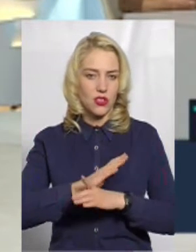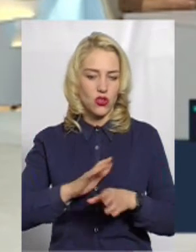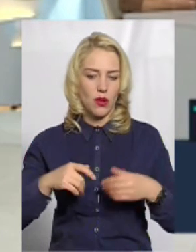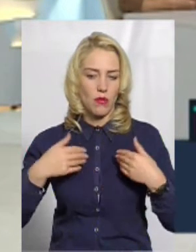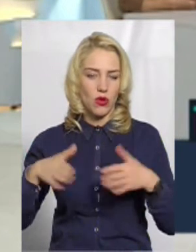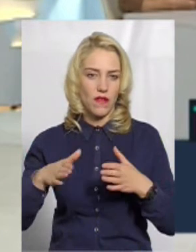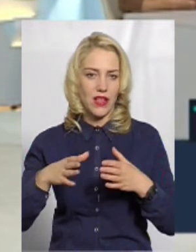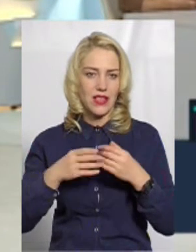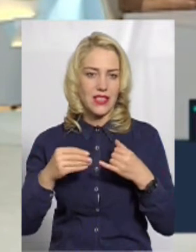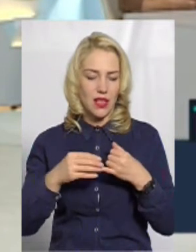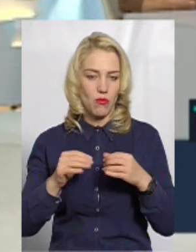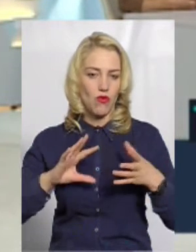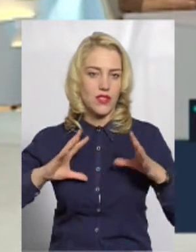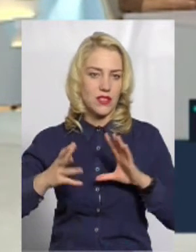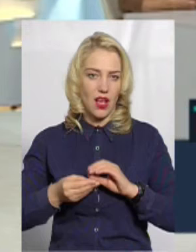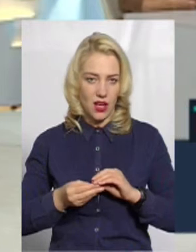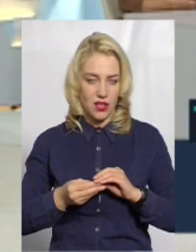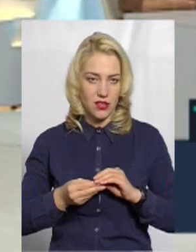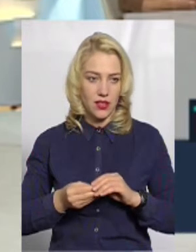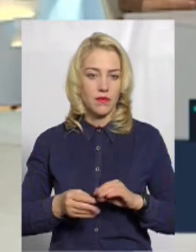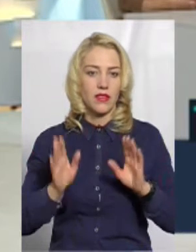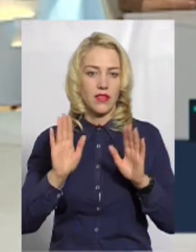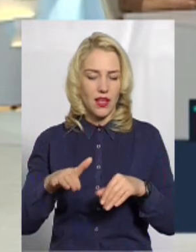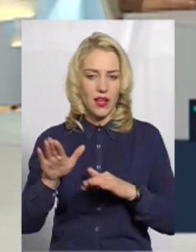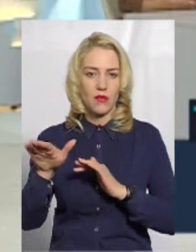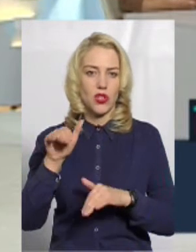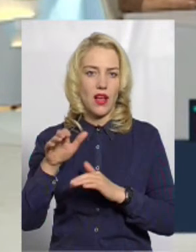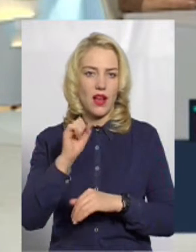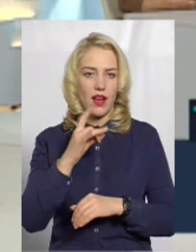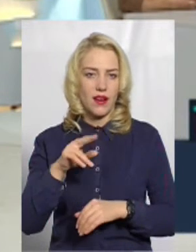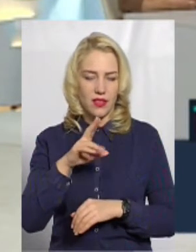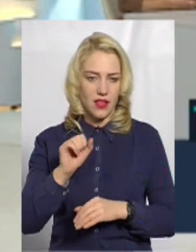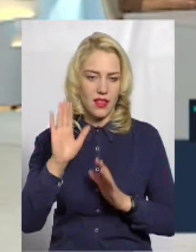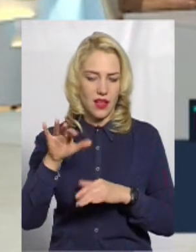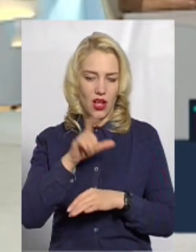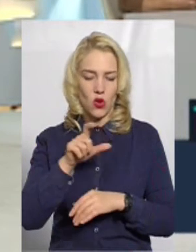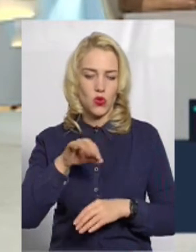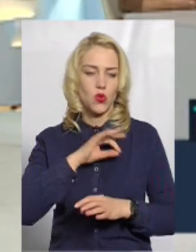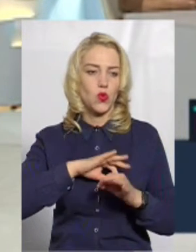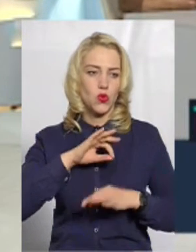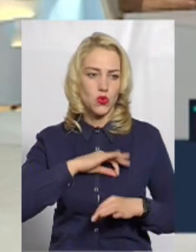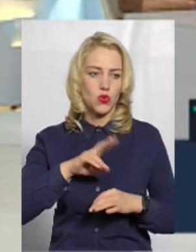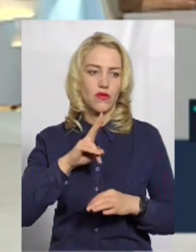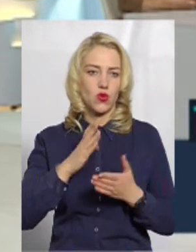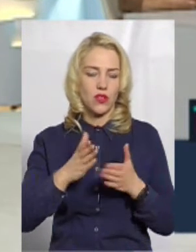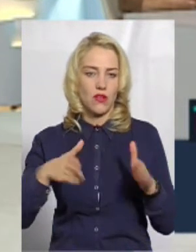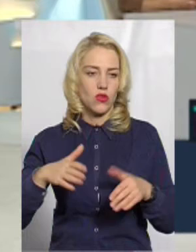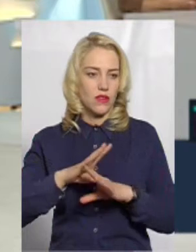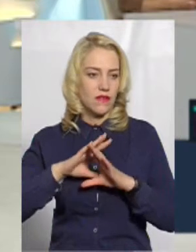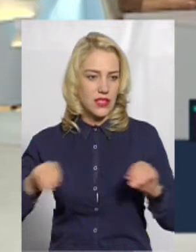продавати землю взагалі. Хай земля буде в оренді. Хай люди користуються в кої ороди і все. Все.